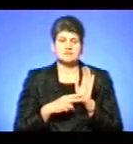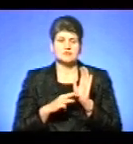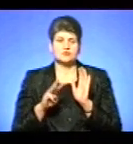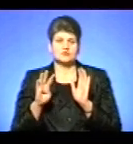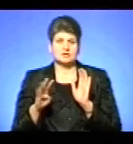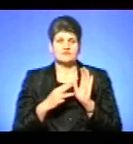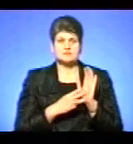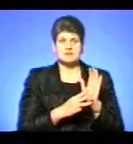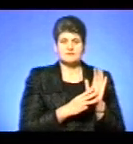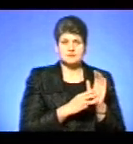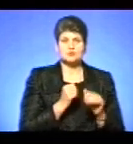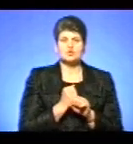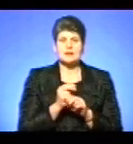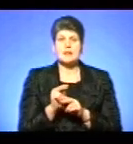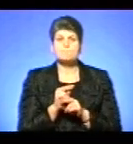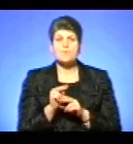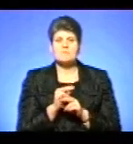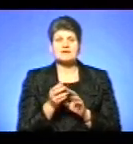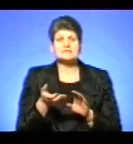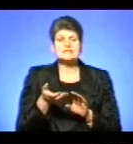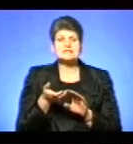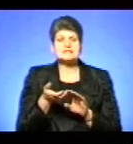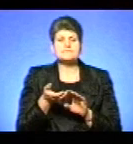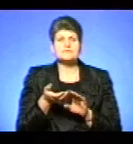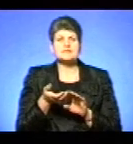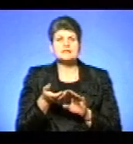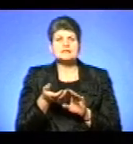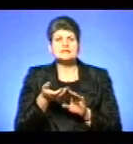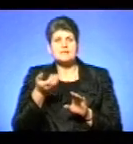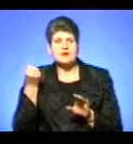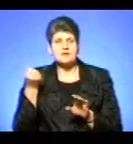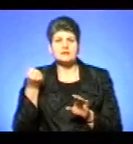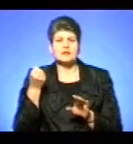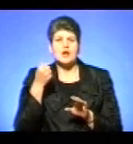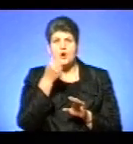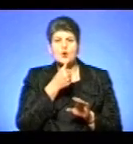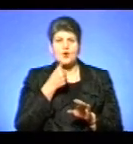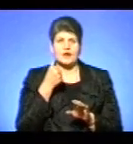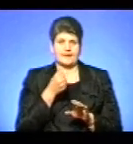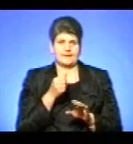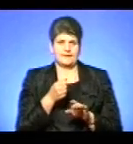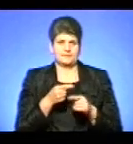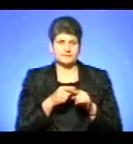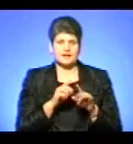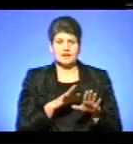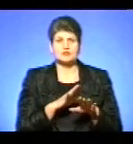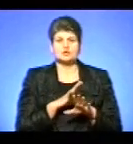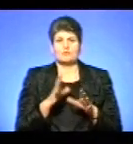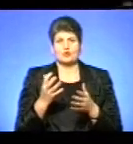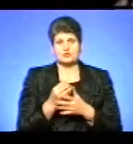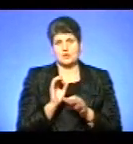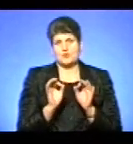поправку, зняли акцізу, тобто з акцізу забрали роки. І тоді, щоб вийшлося